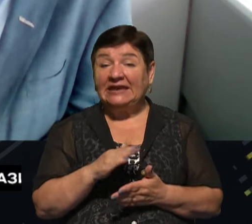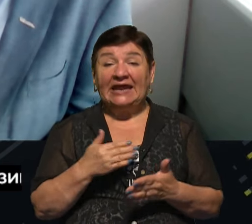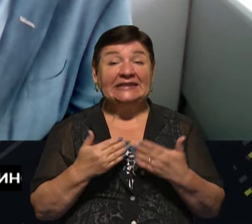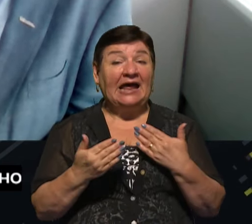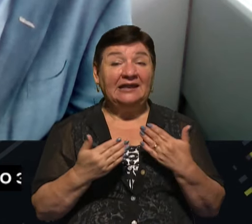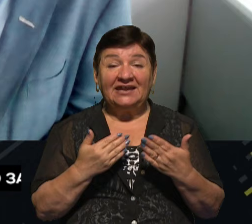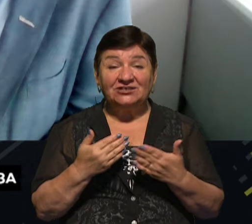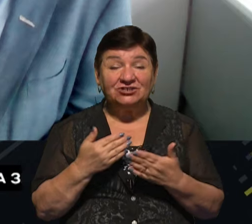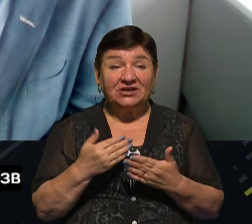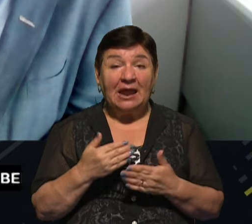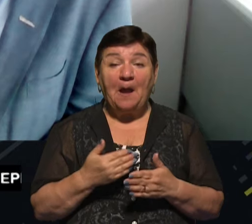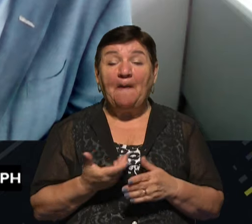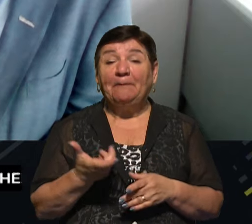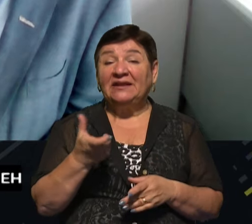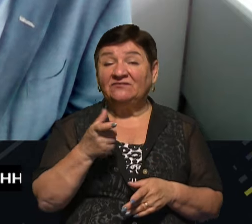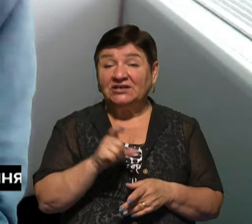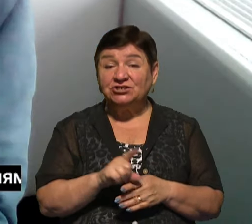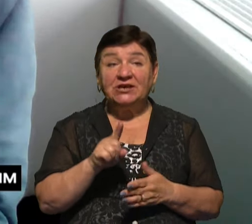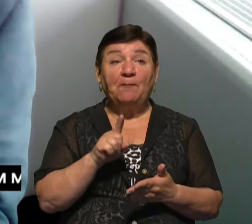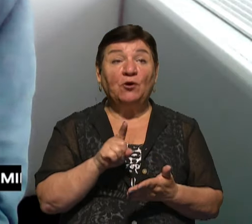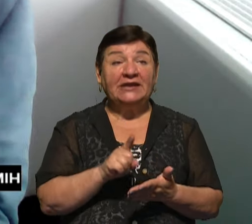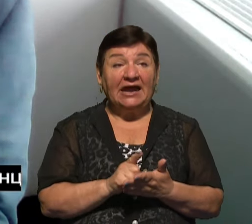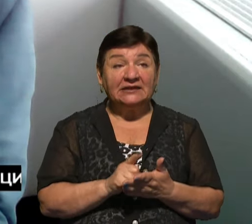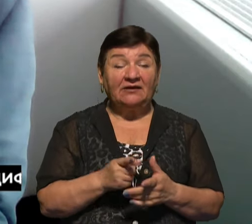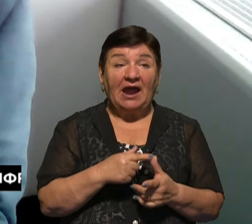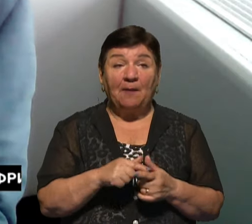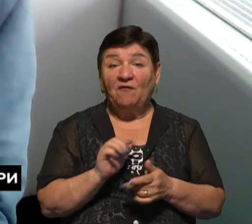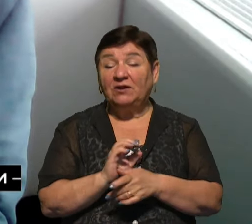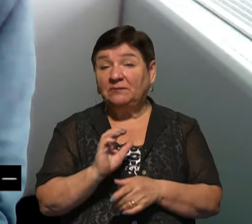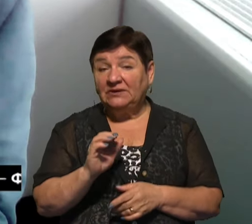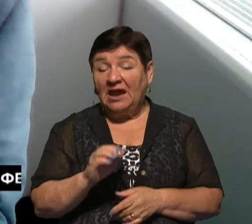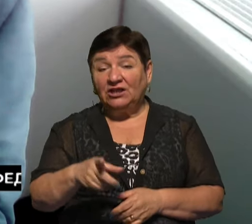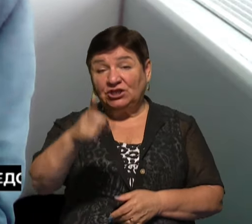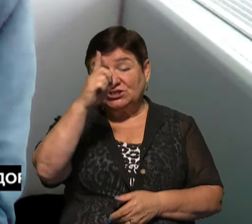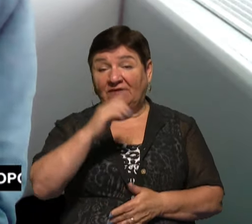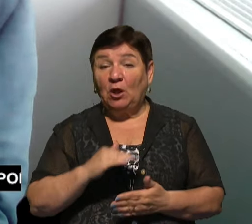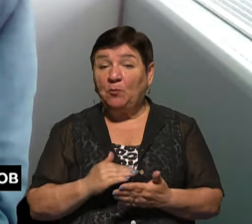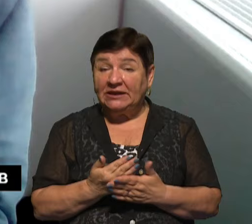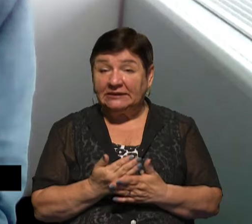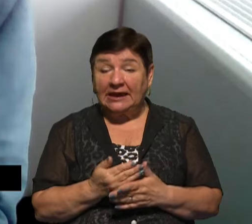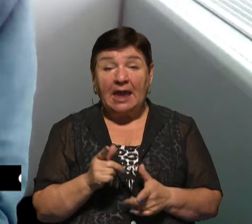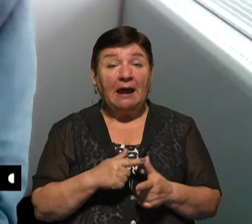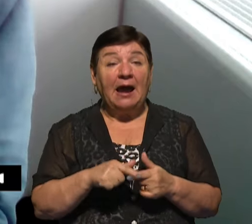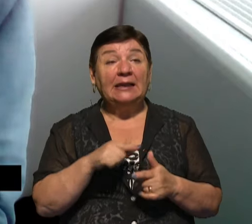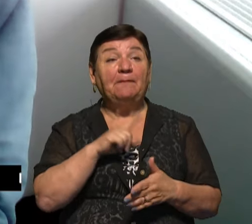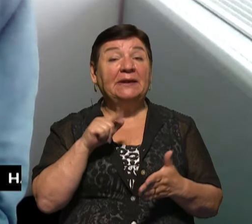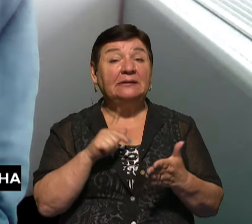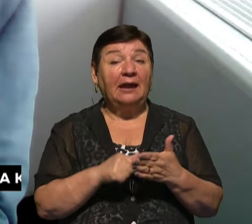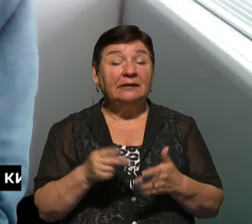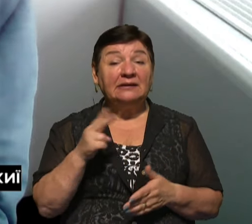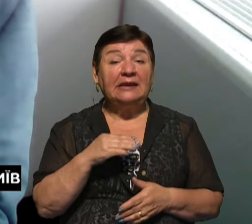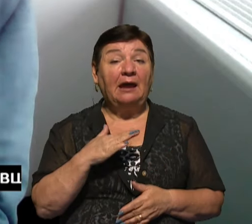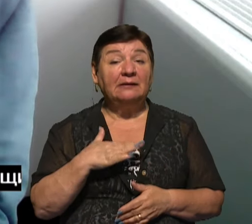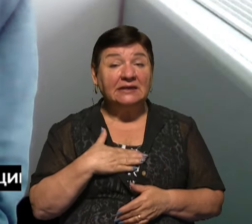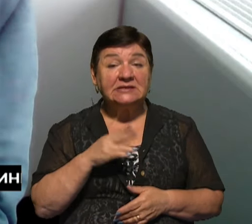підвищення податків чи вироблювання державної політики. Але питання для нас, як